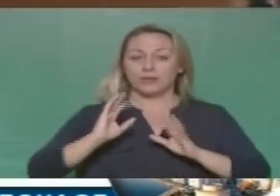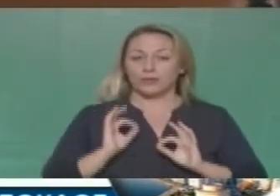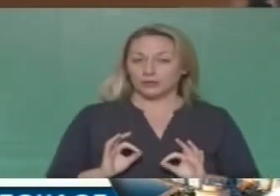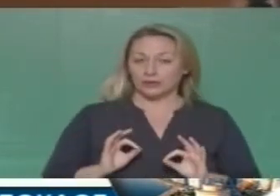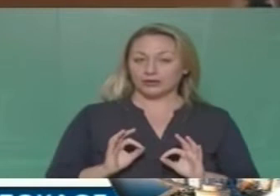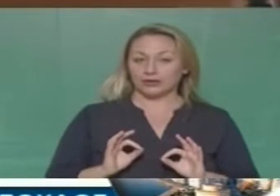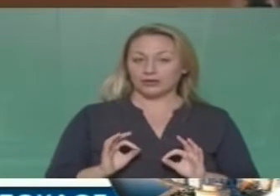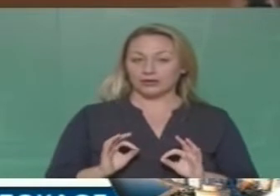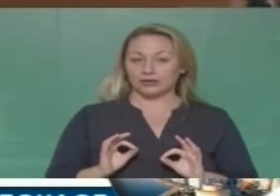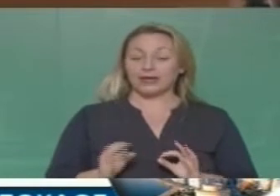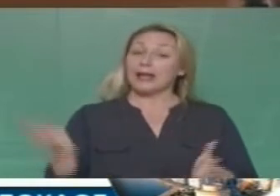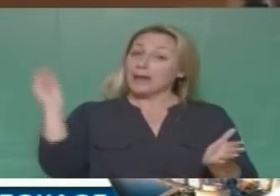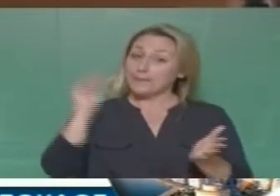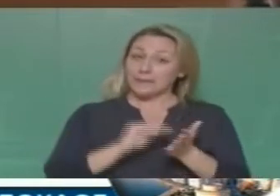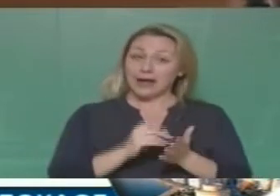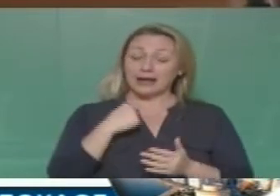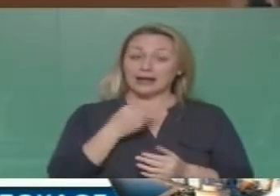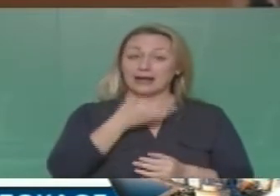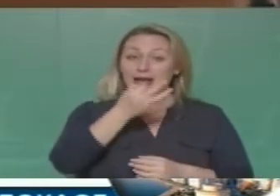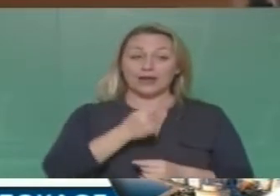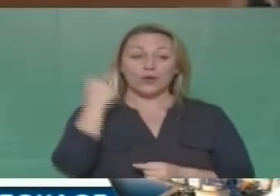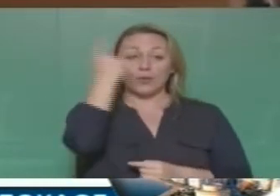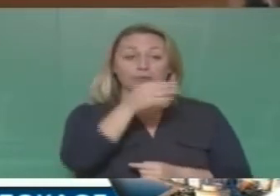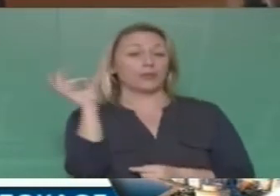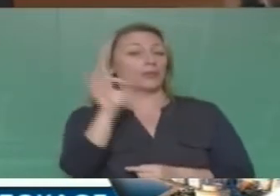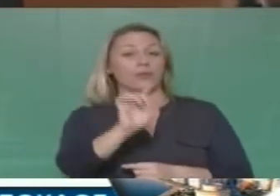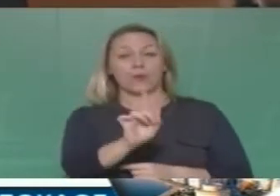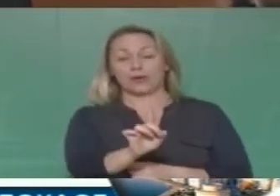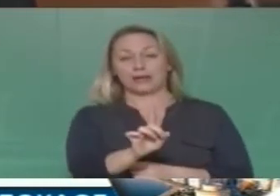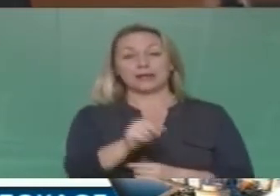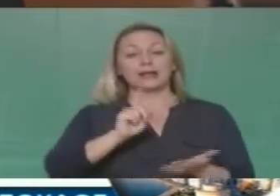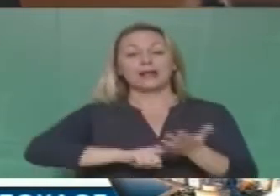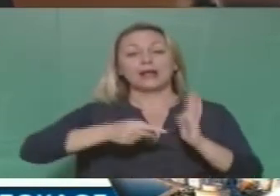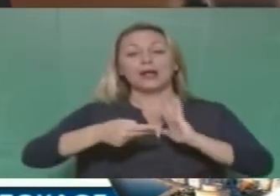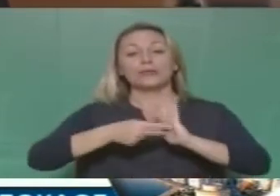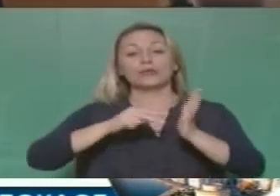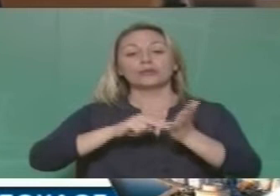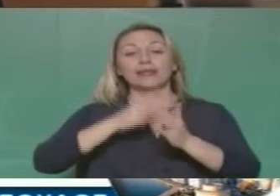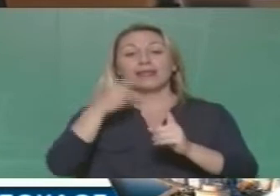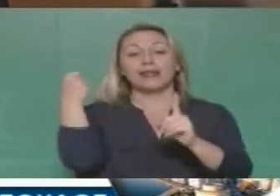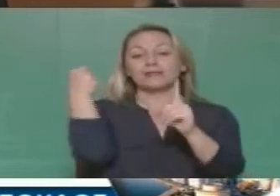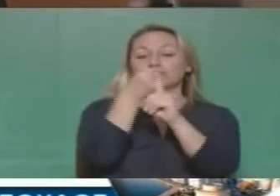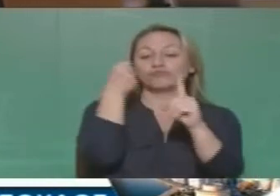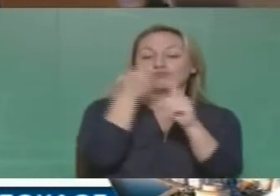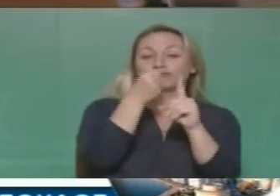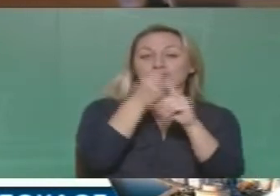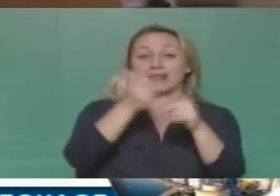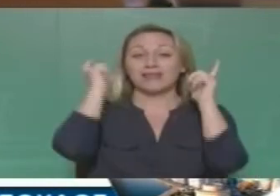πρέπει, και δεν το λέω του ξενορλόγια σας, πρέπει να είμαστε πιο προσεκτικοί. Διότι δεν είναι αγώνας υπέρ της δημοκρατίας